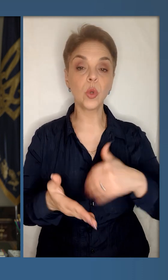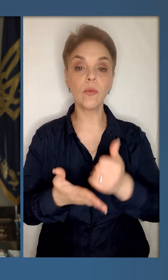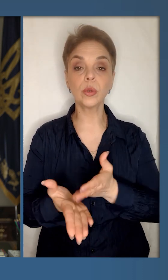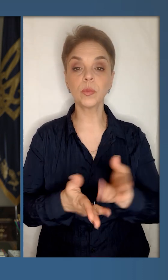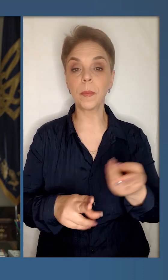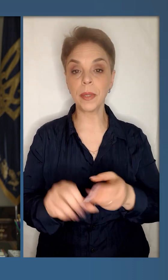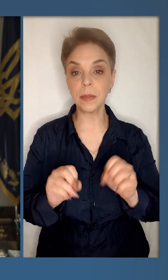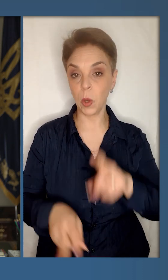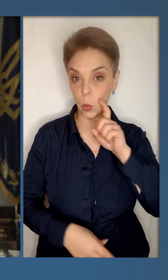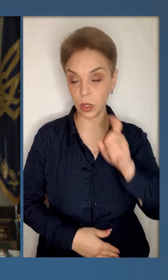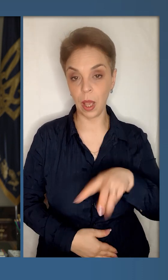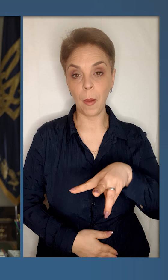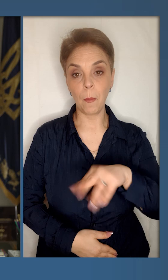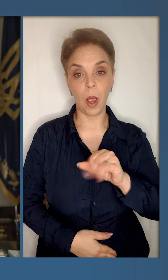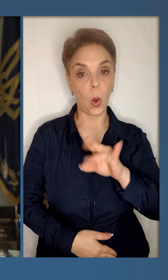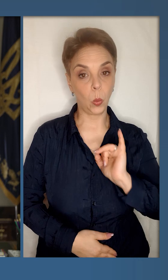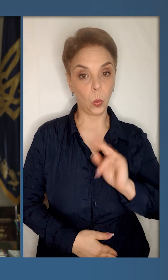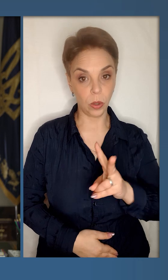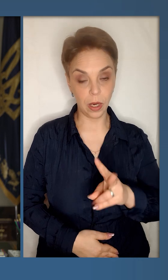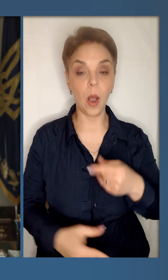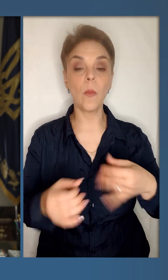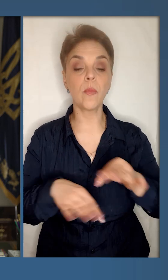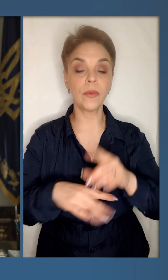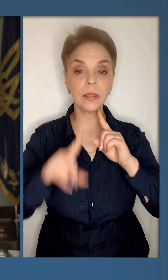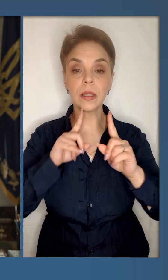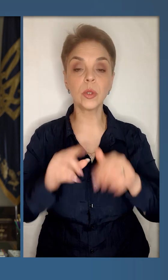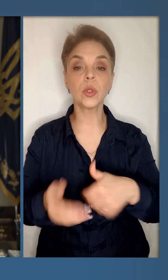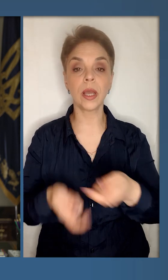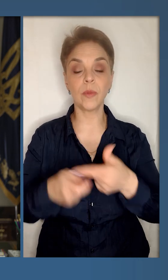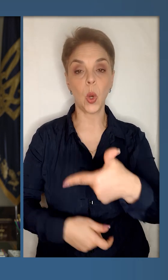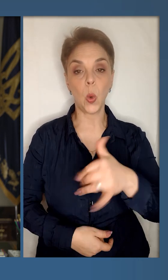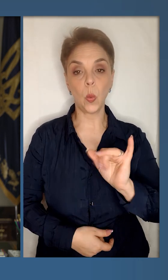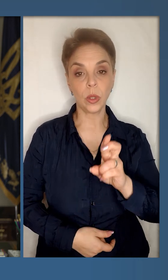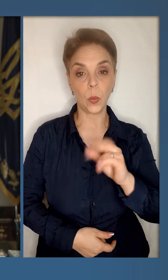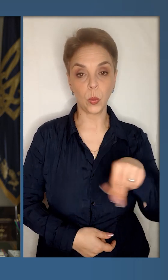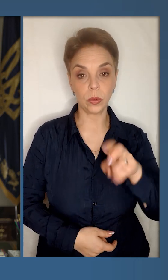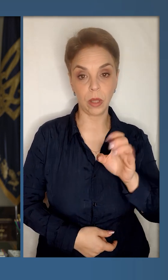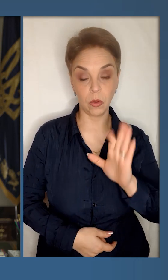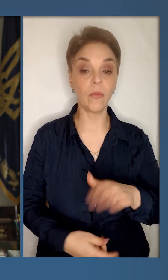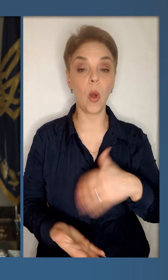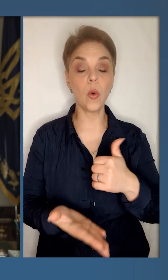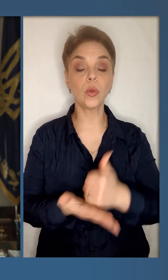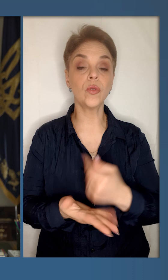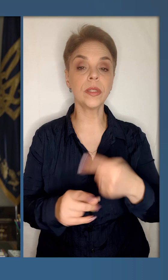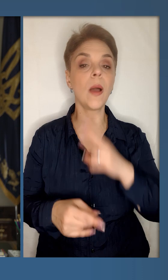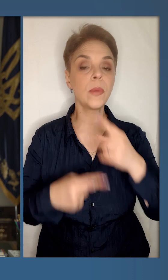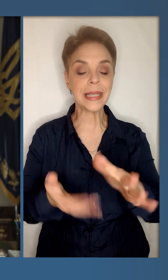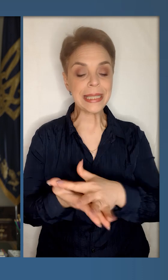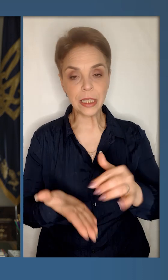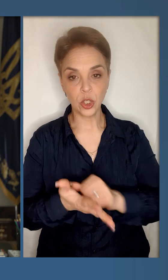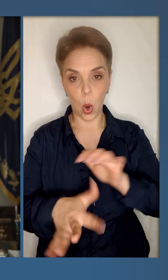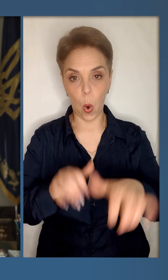нараду з головою Служби безпеки України Малюкум. Провів нараду з керівником Гур Будановим. Ключове – це